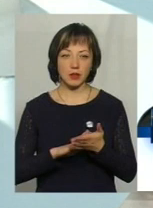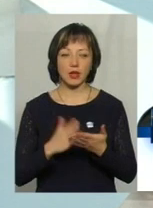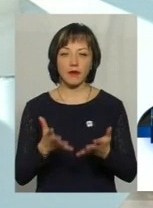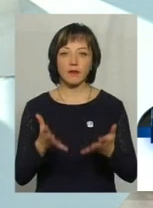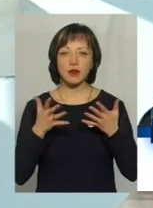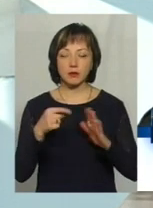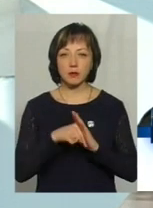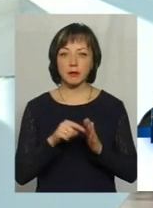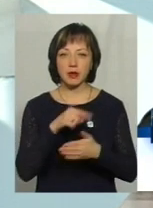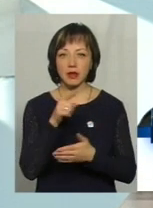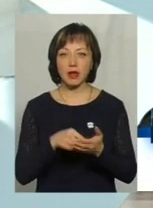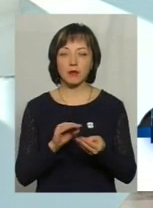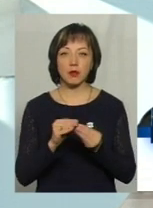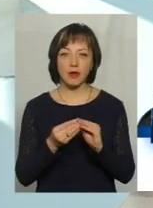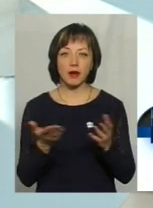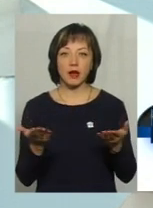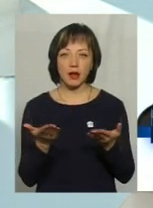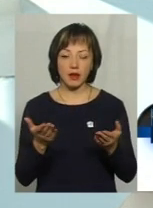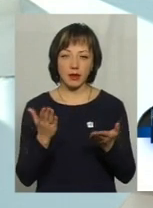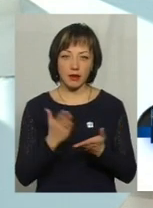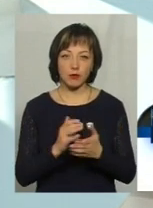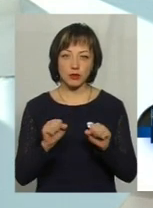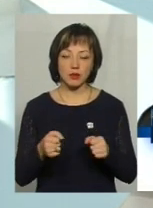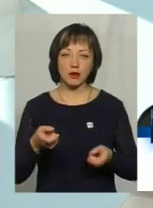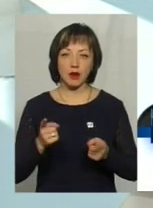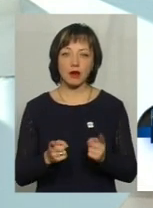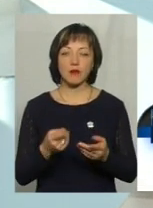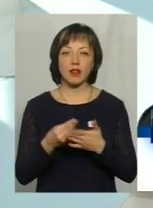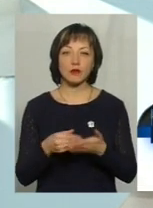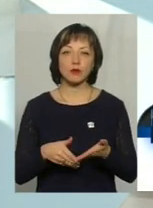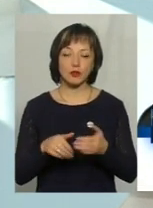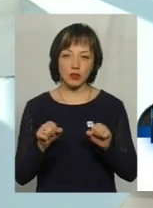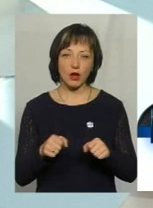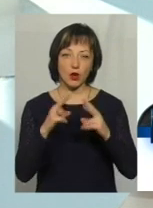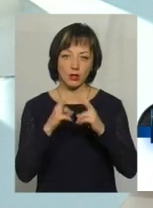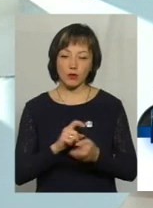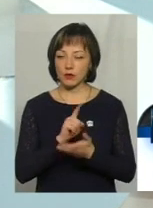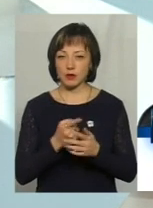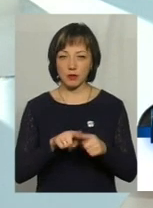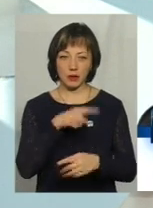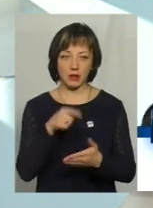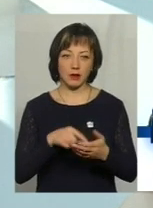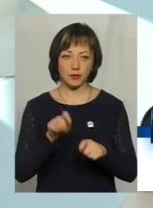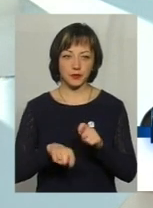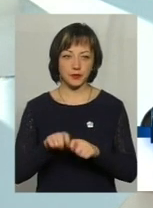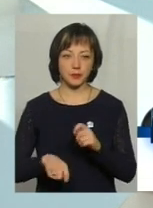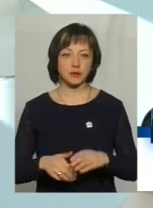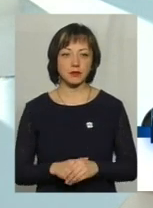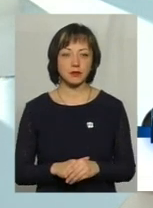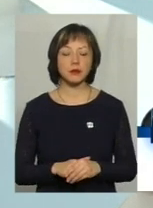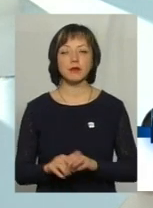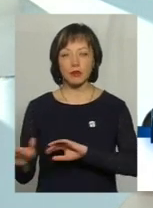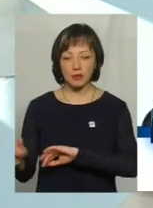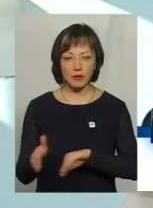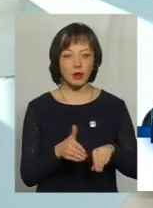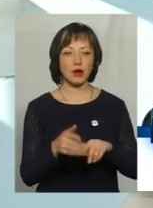суть питання, які там є правові можливості, реальні фінансові можливості. Я розглянув, обов'язково це питання візьму на контроль. Але повертаємося до